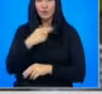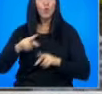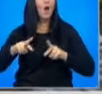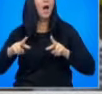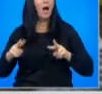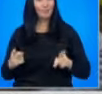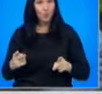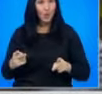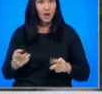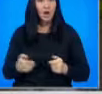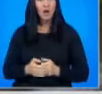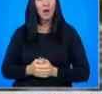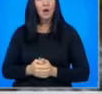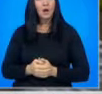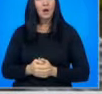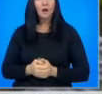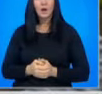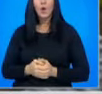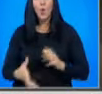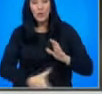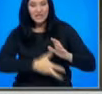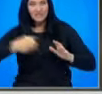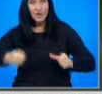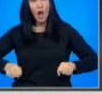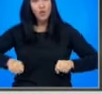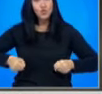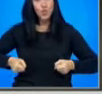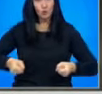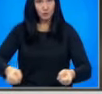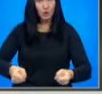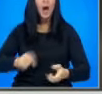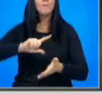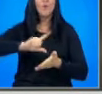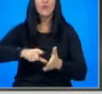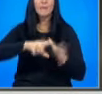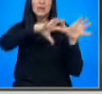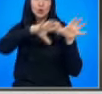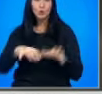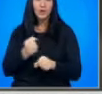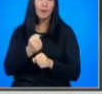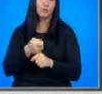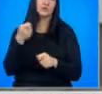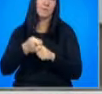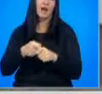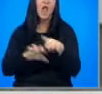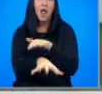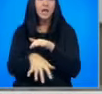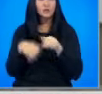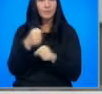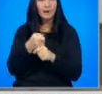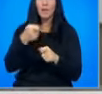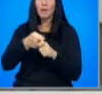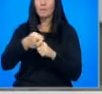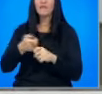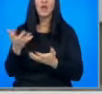а другия бездърко за смусилка. По време на срутването работниците са извършвали изкупни работи за направата на